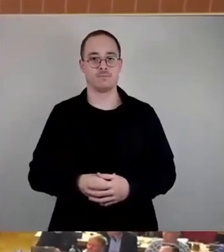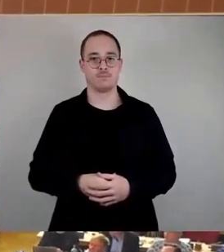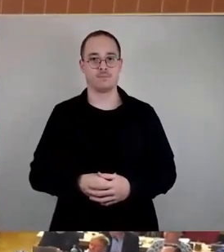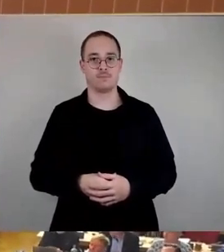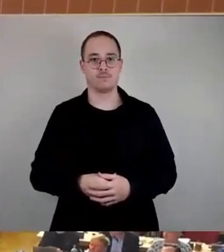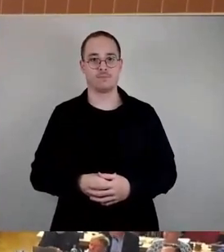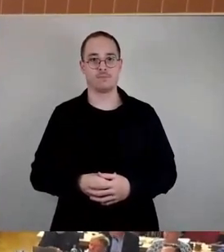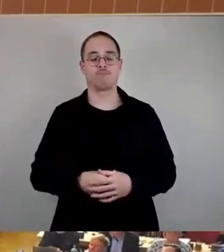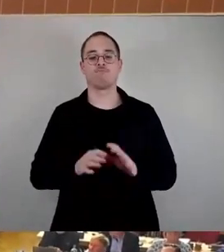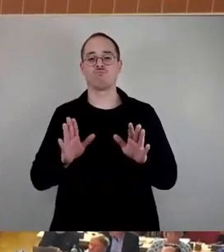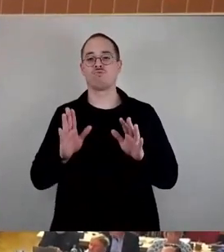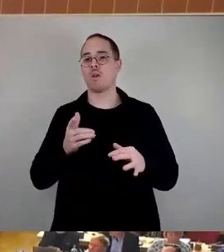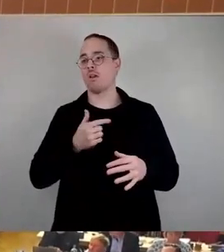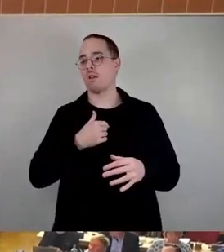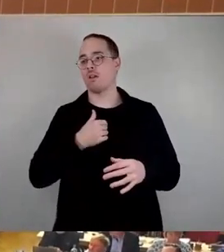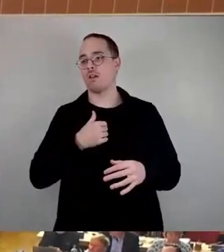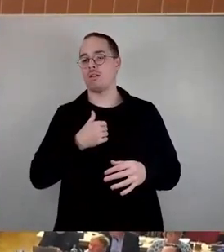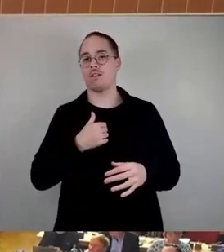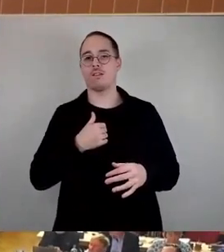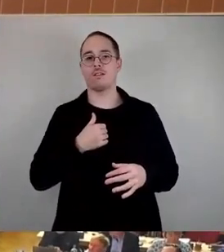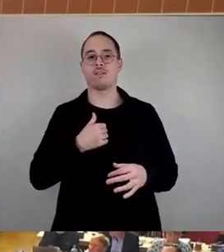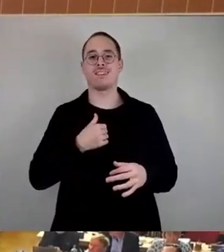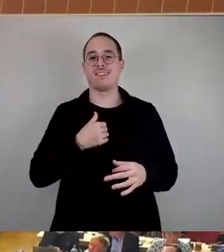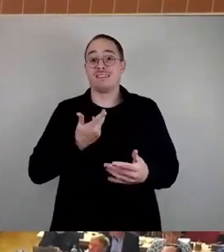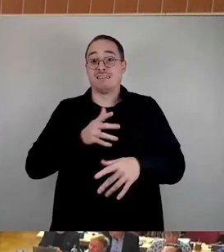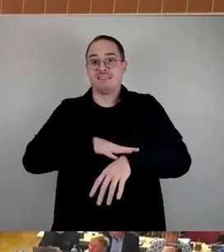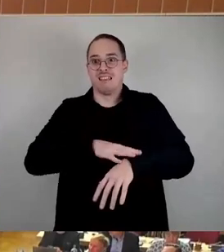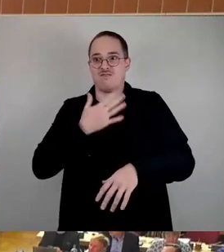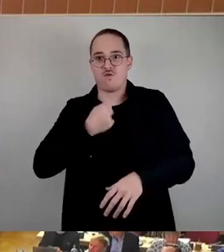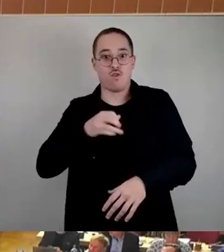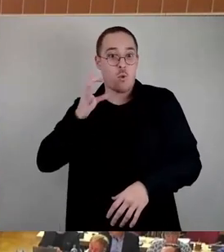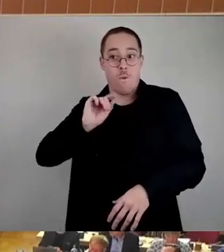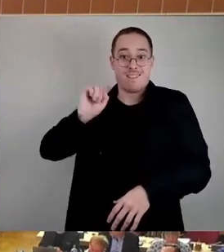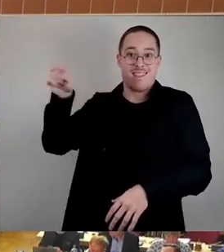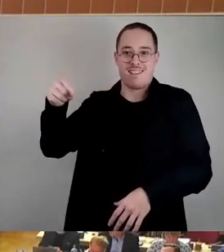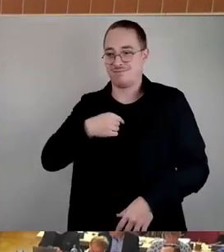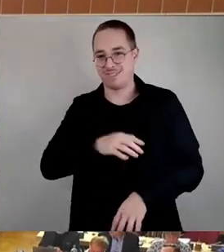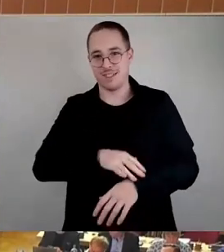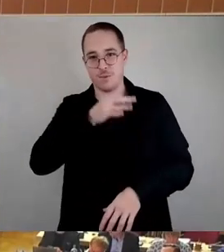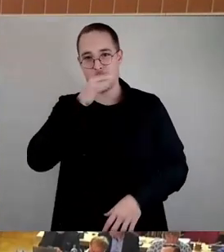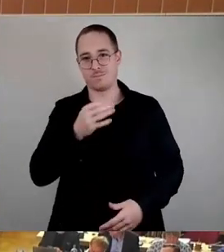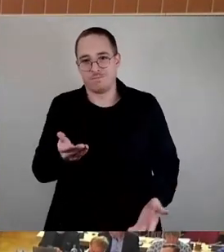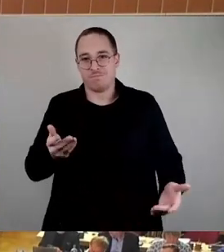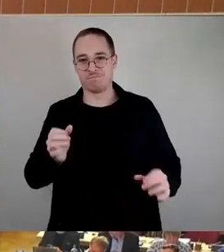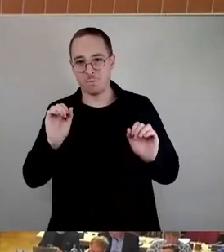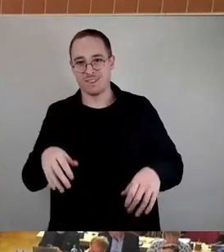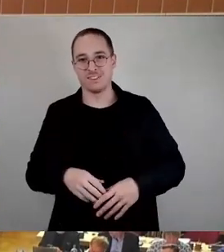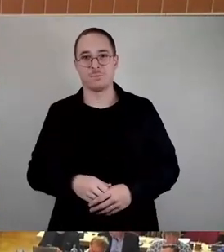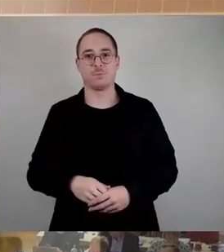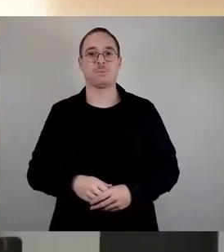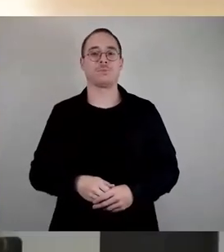Genau, ich habe nicht mehr die Zeit, zur Toilette zu gehen. Sehr geehrter Herr Oberbürgermeister, liebe Kolleginnen, liebe Kollegen, liebe Gäste,